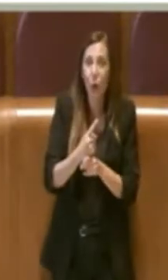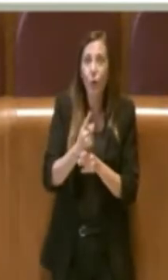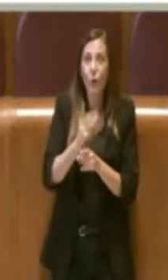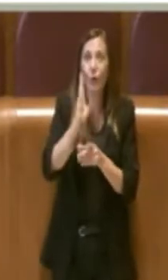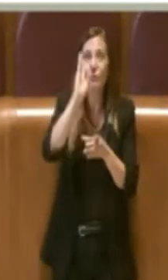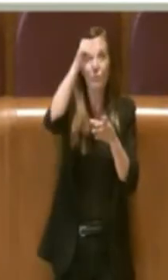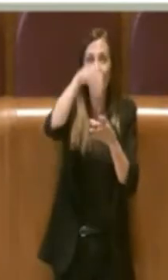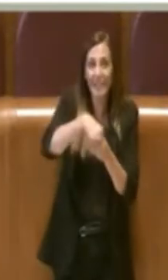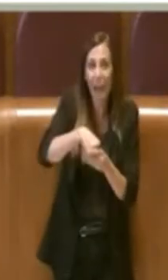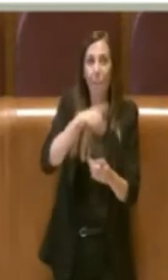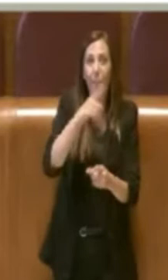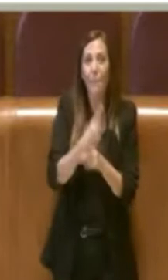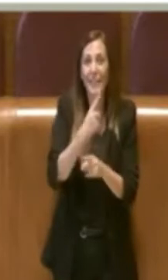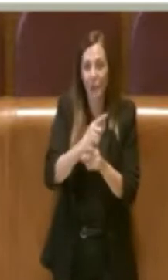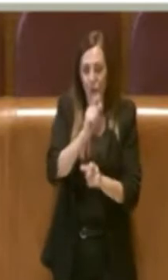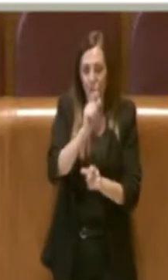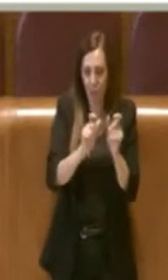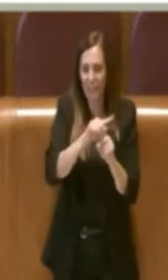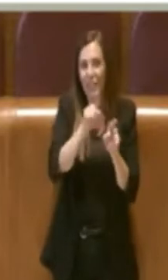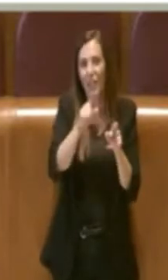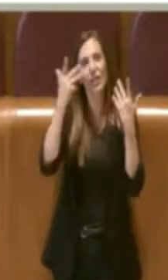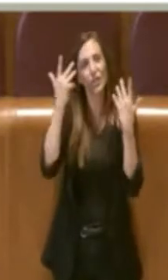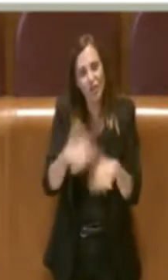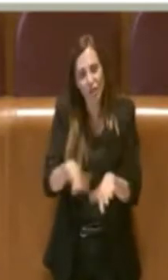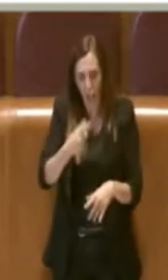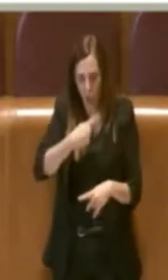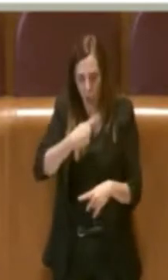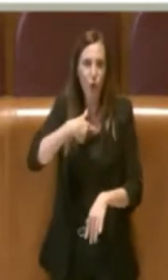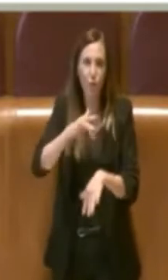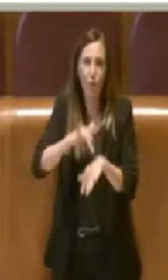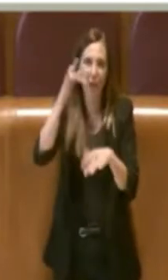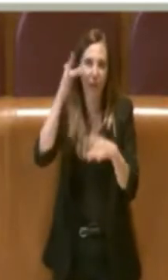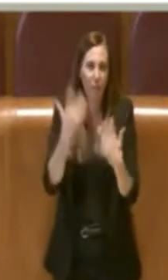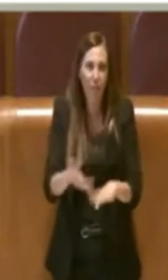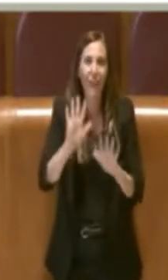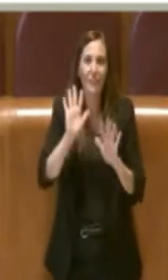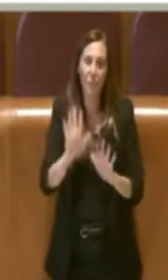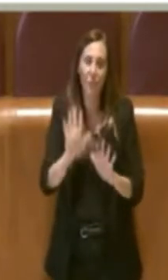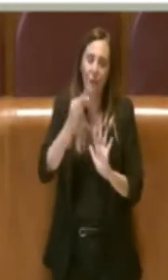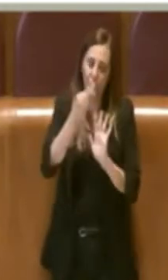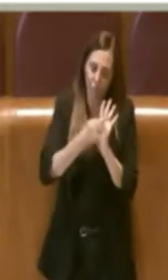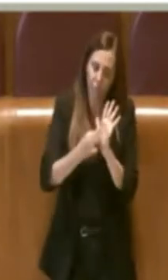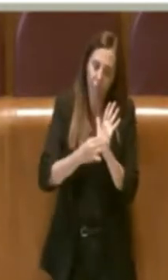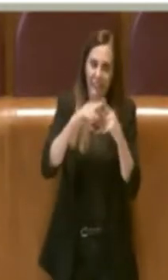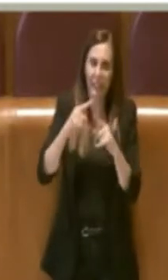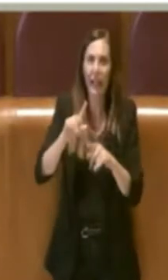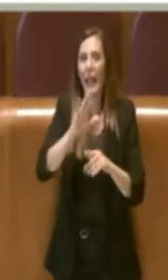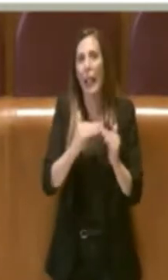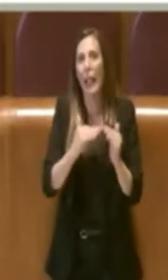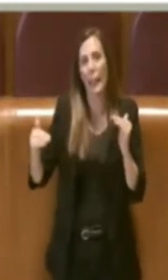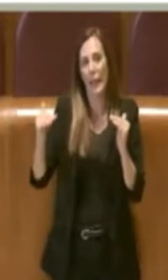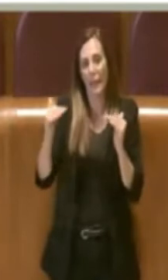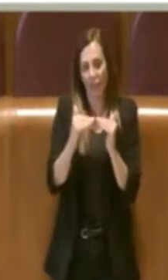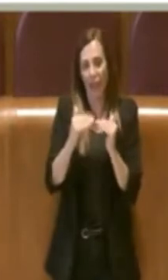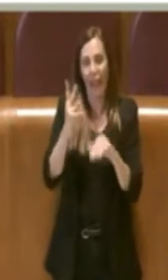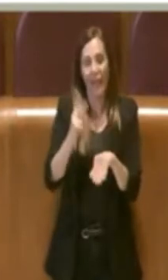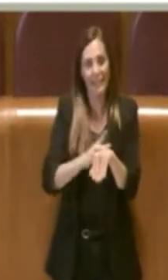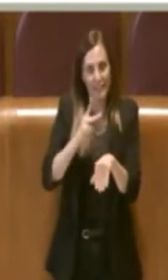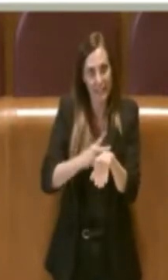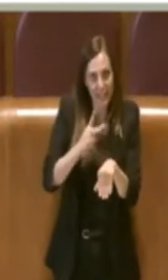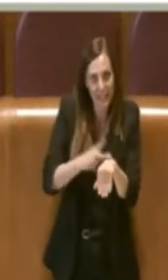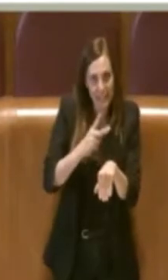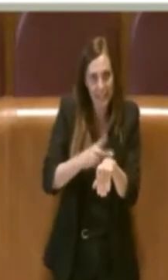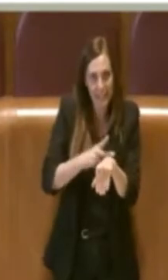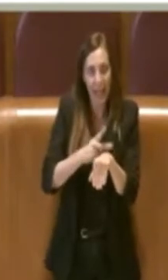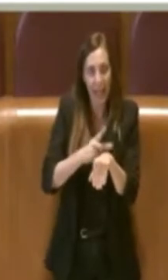trovano nello stato di bisogno, questo l'abbiamo sperimentato sul campo, ma a diversi fattori, come ad esempio il livello di intensità assistenziale, a